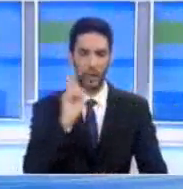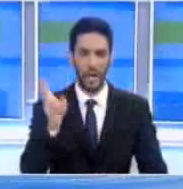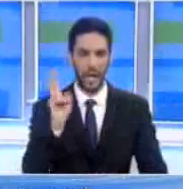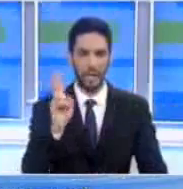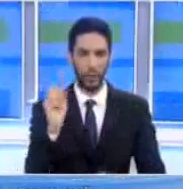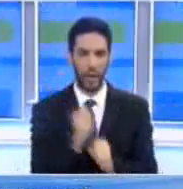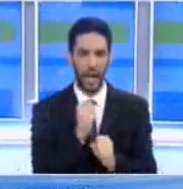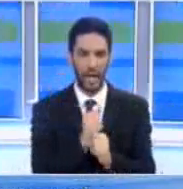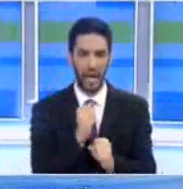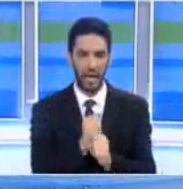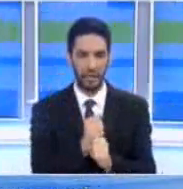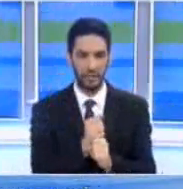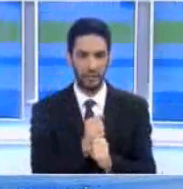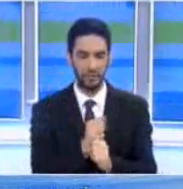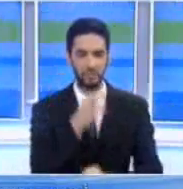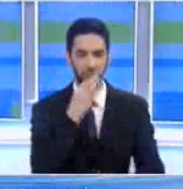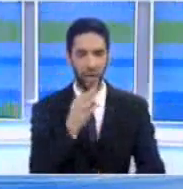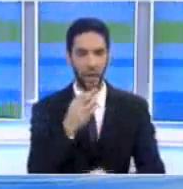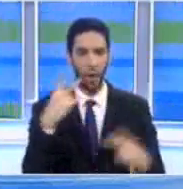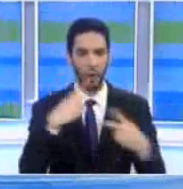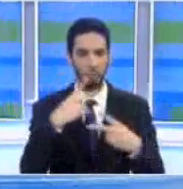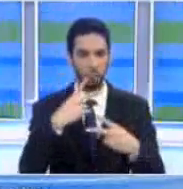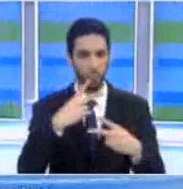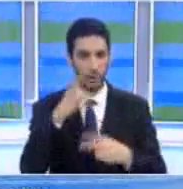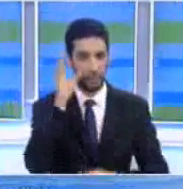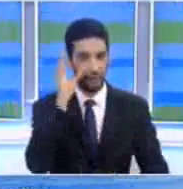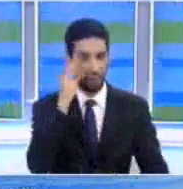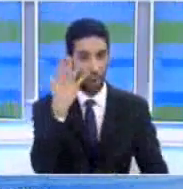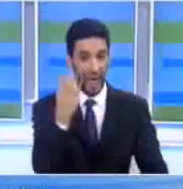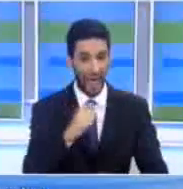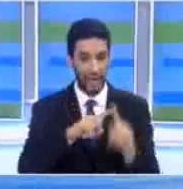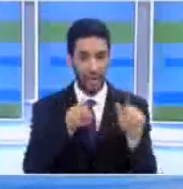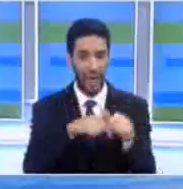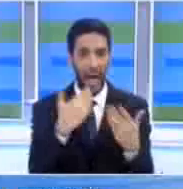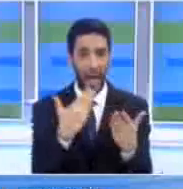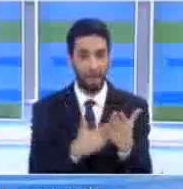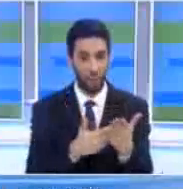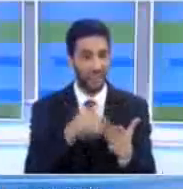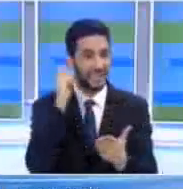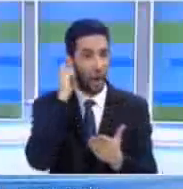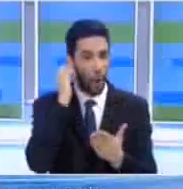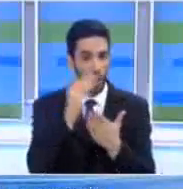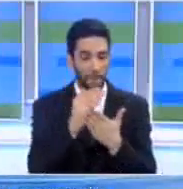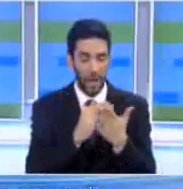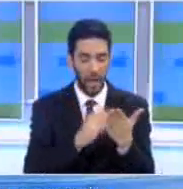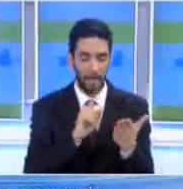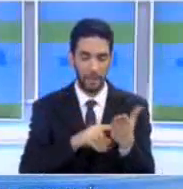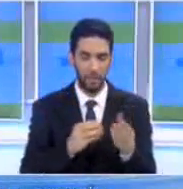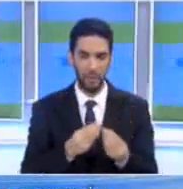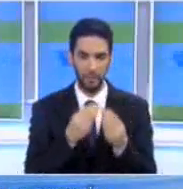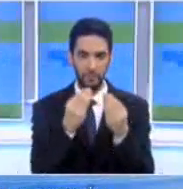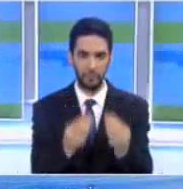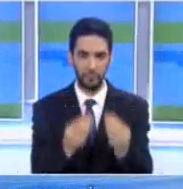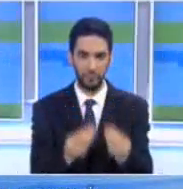Δημοκρατίας και όχι να κατασυκοφαντεί τους αχθοφόρους κάλεσε παράλληλα τον υπουργό Μεταφορών αν έχει συγκεκριμένα στοιχεία να τα